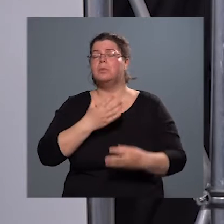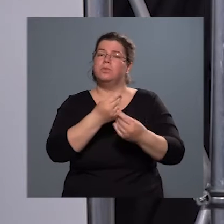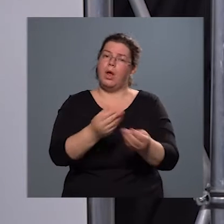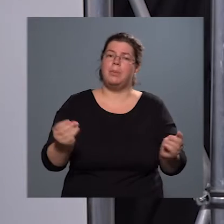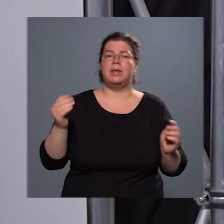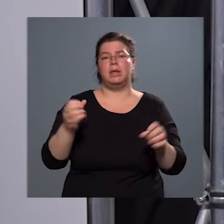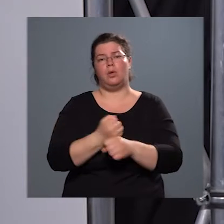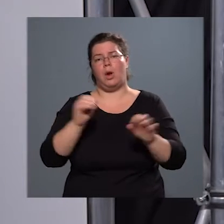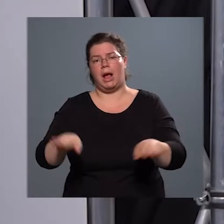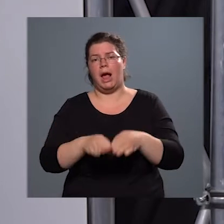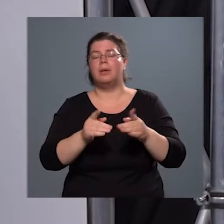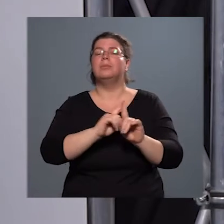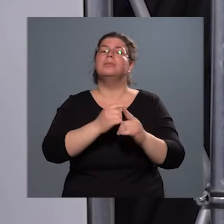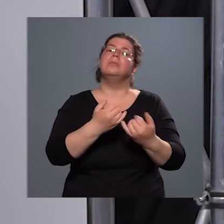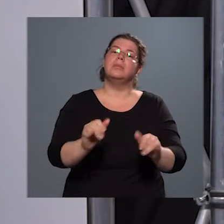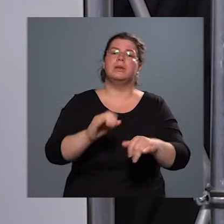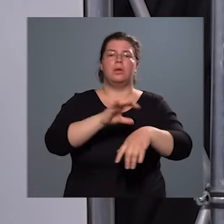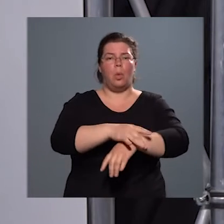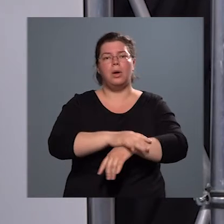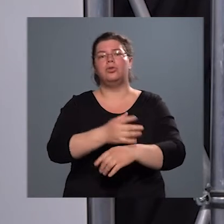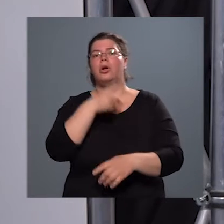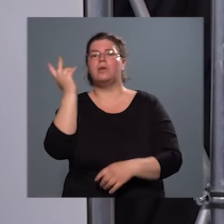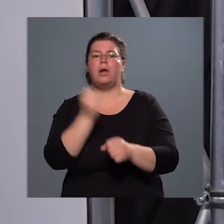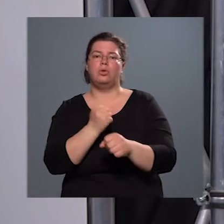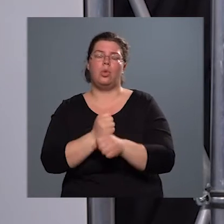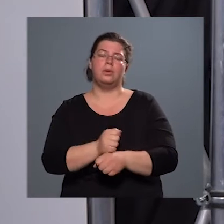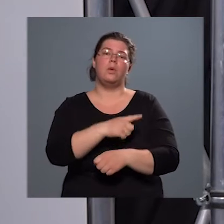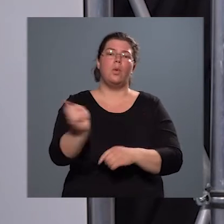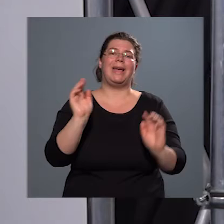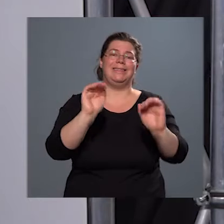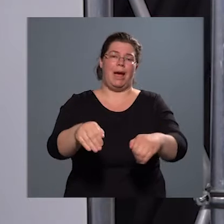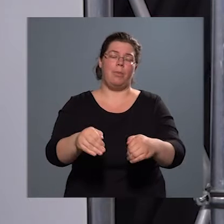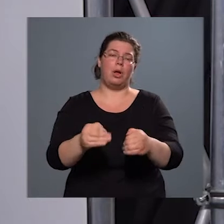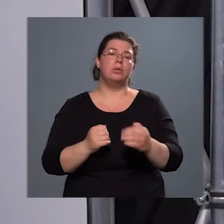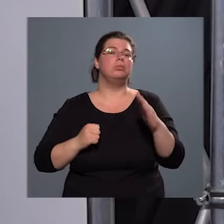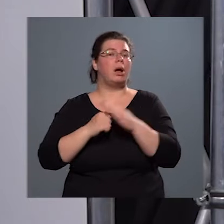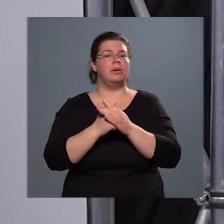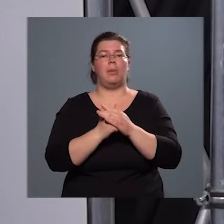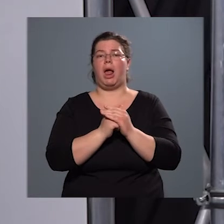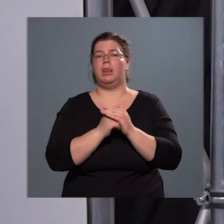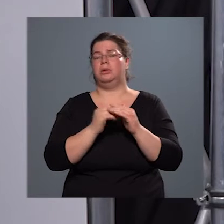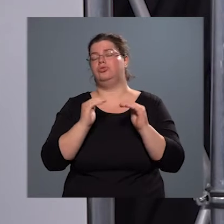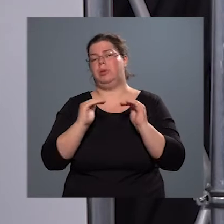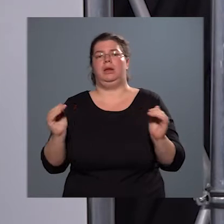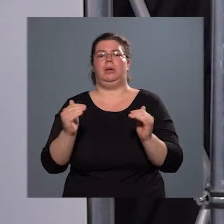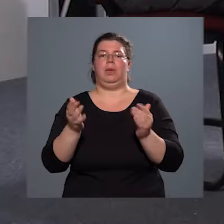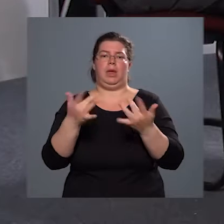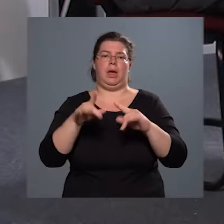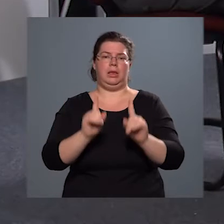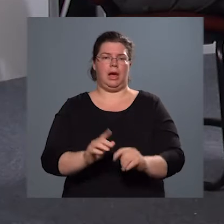mind az orvosok, mind pedig a szakdolgozók, mind pedig az őket támogatók maximális mértékben helytálnak.